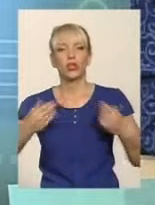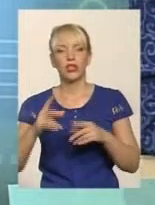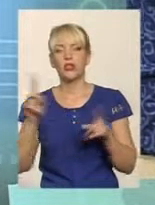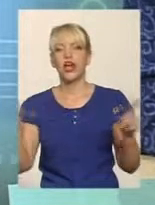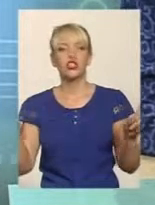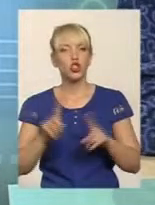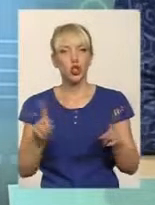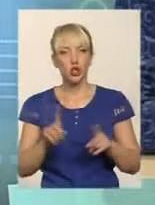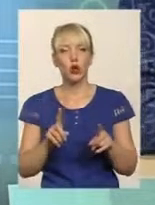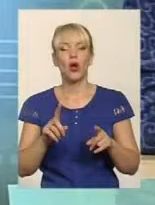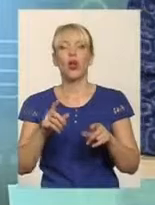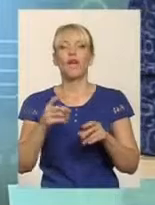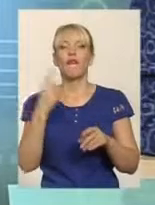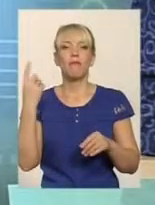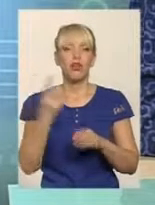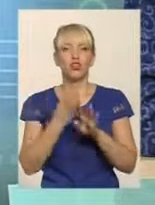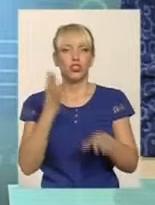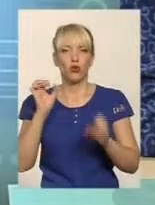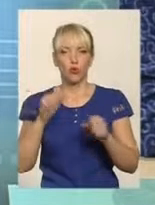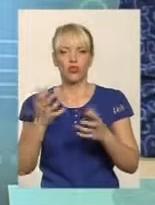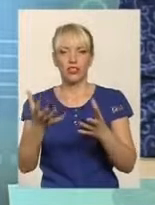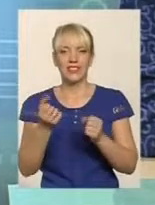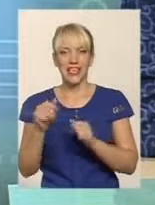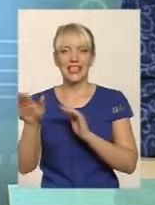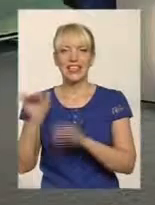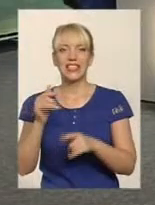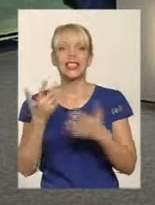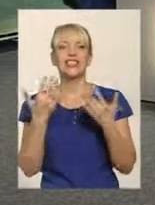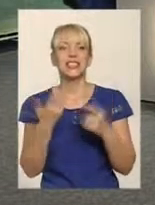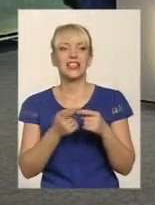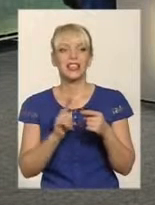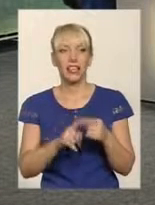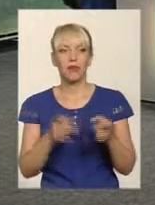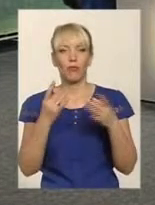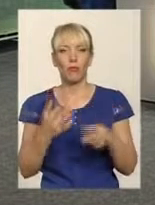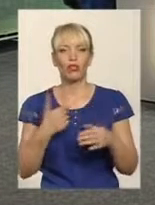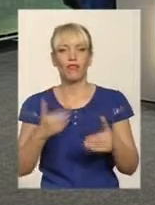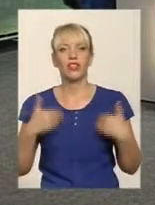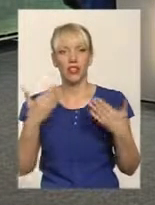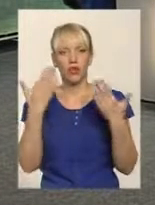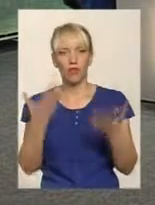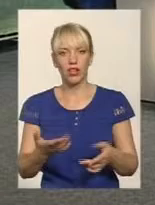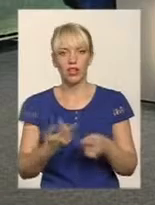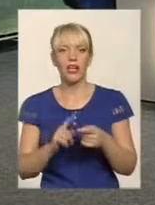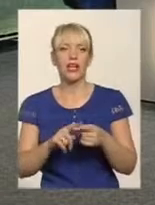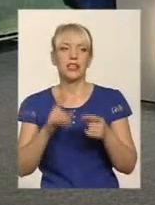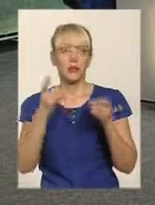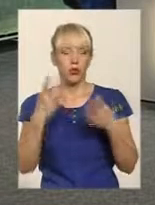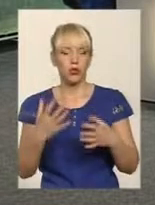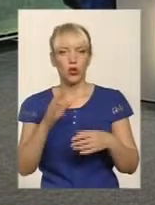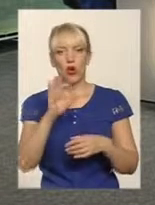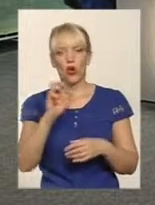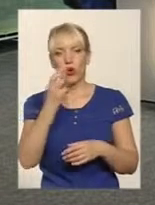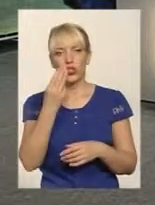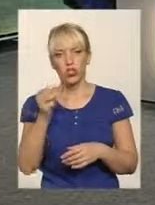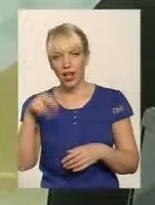може першочергово взяти кредит і наскільки це просто? Вітаю, шановні телеглядачі. Кредит взяти, на правду, просто. Ощадний банк